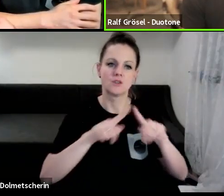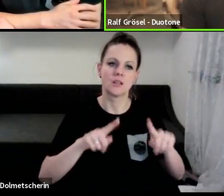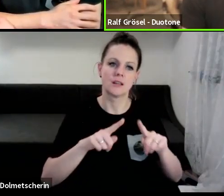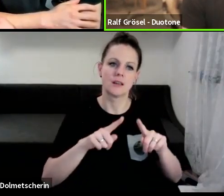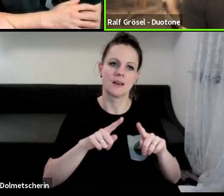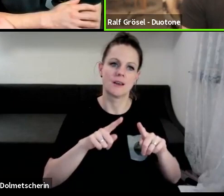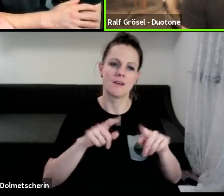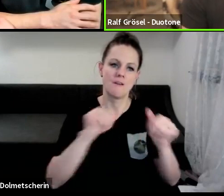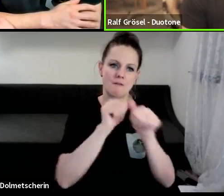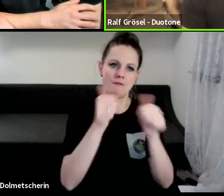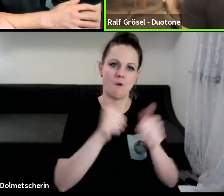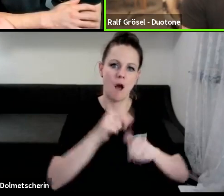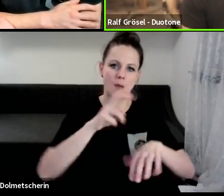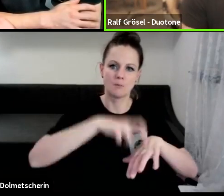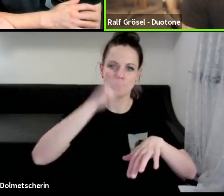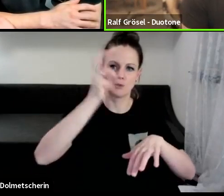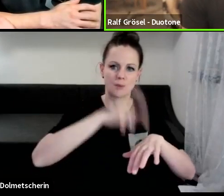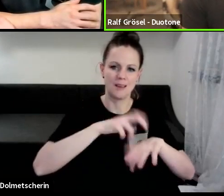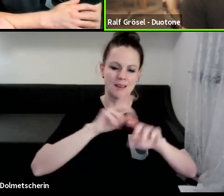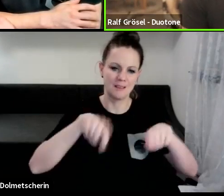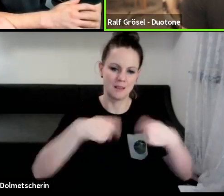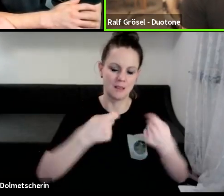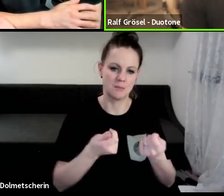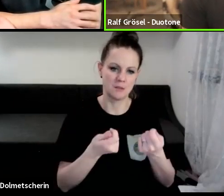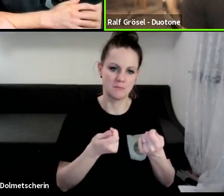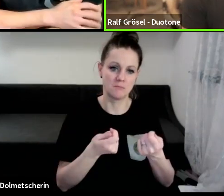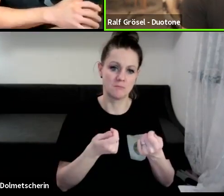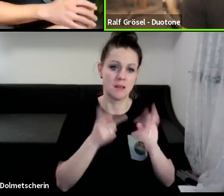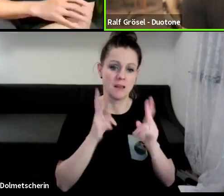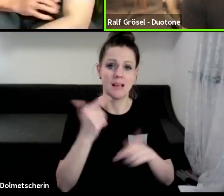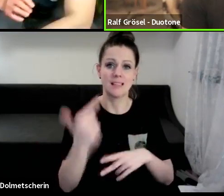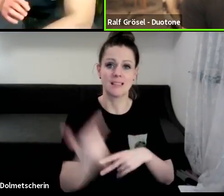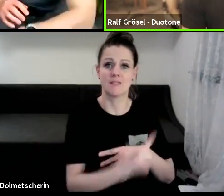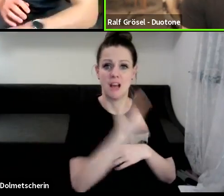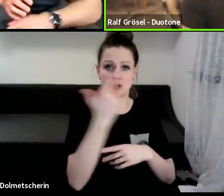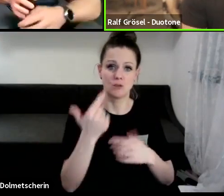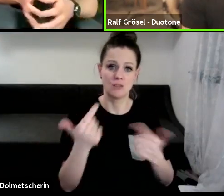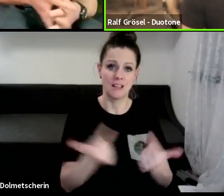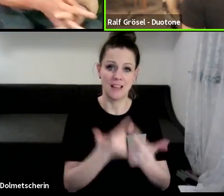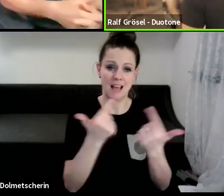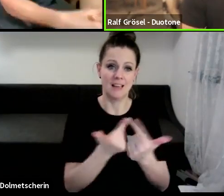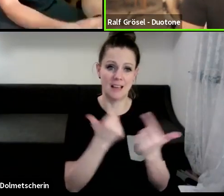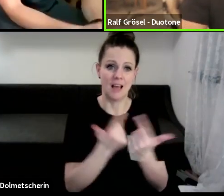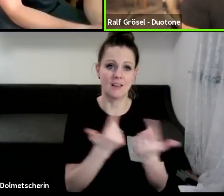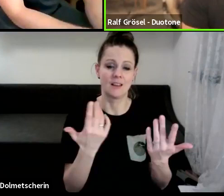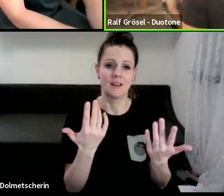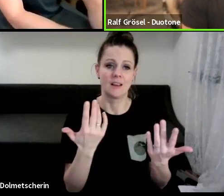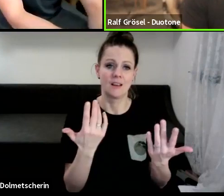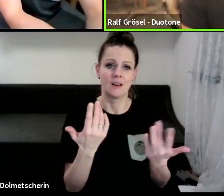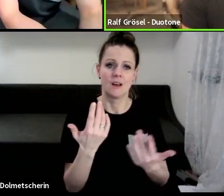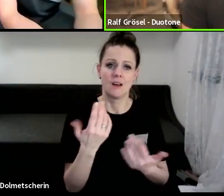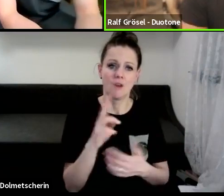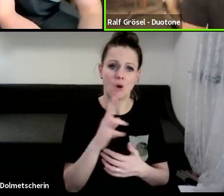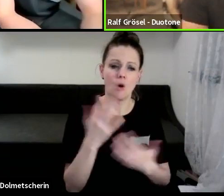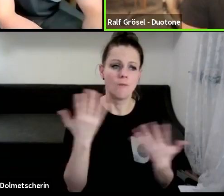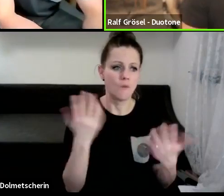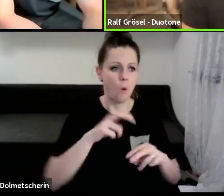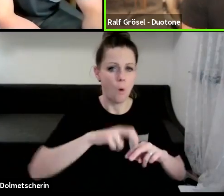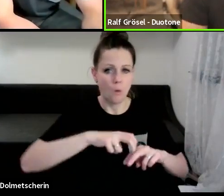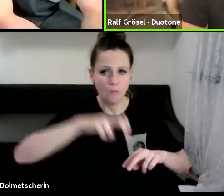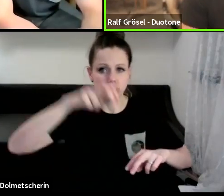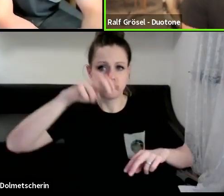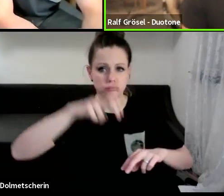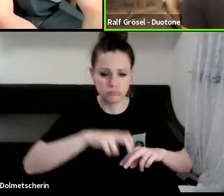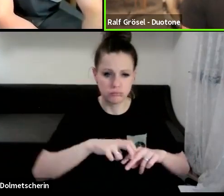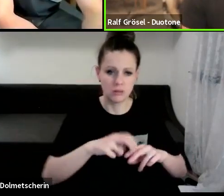Springen. Also da könnte ich jetzt auch zwei Stunden lang drüber referieren, was eigentlich, wo überhaupt so ein Lift herkommt, warum man